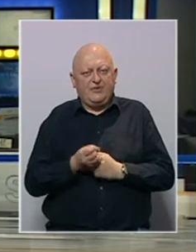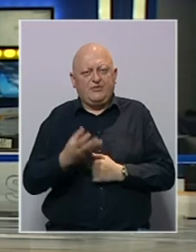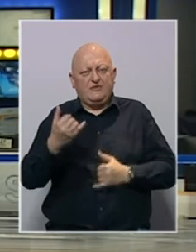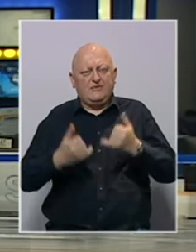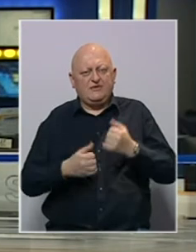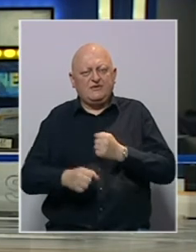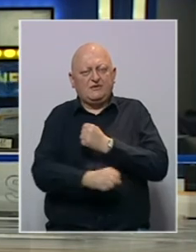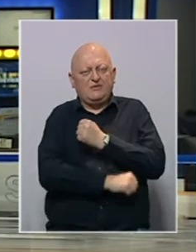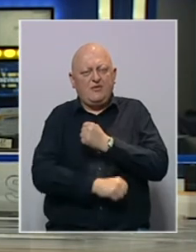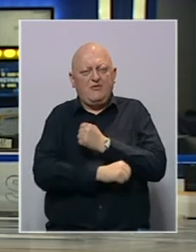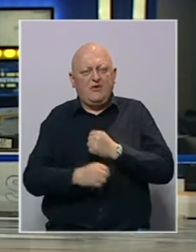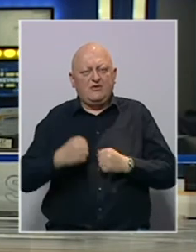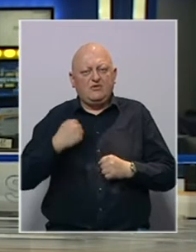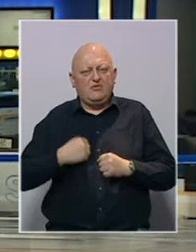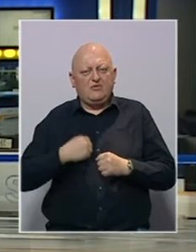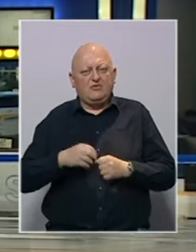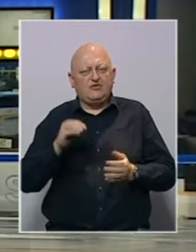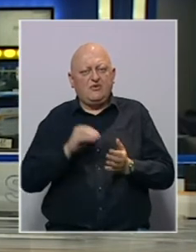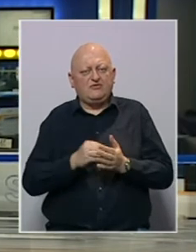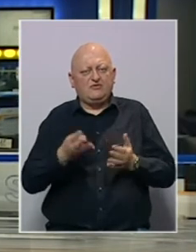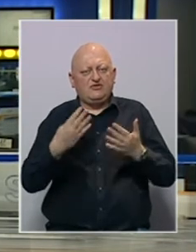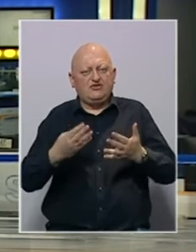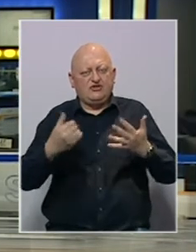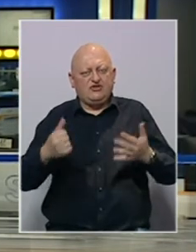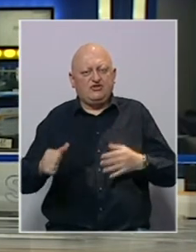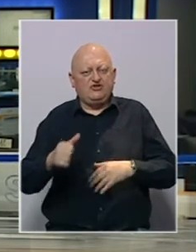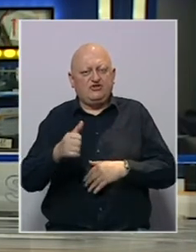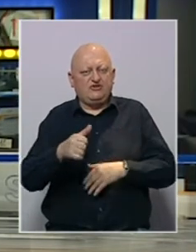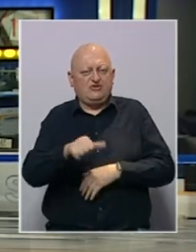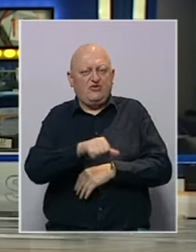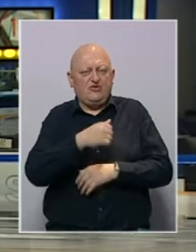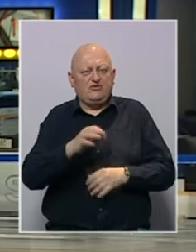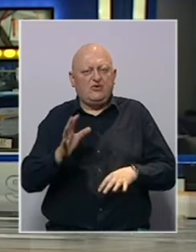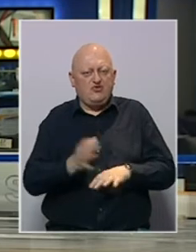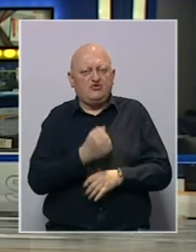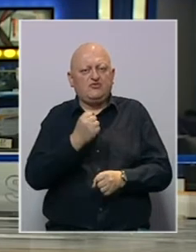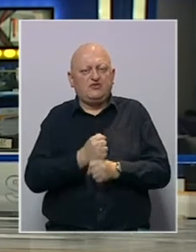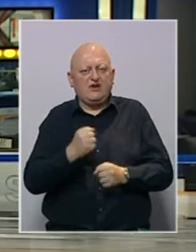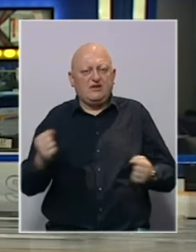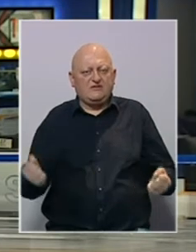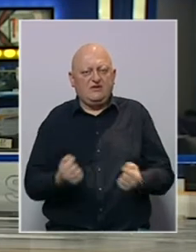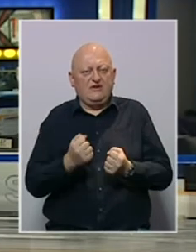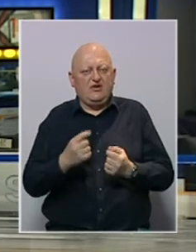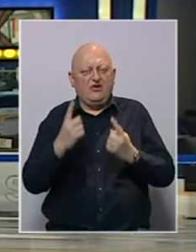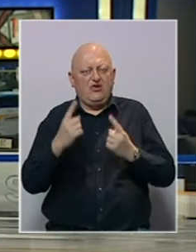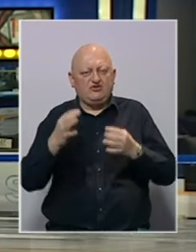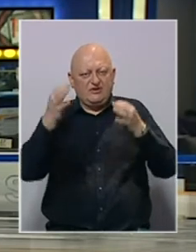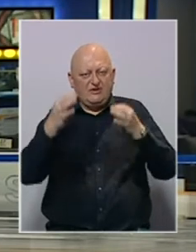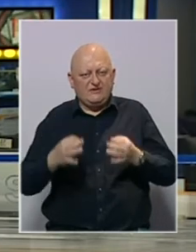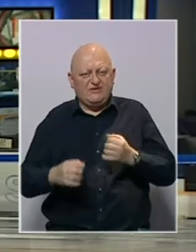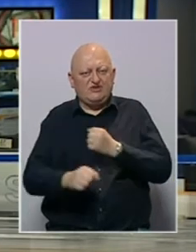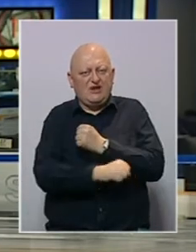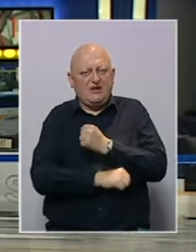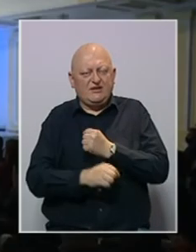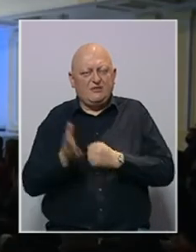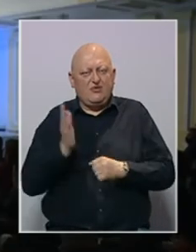Brojnim manifestacijama Univerzitet u Banja Luci obilježava 46 godina uspešnog rada i razvoja. Održana je